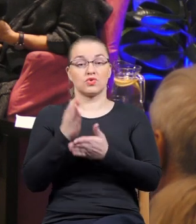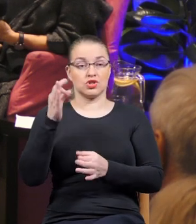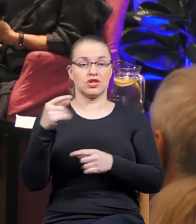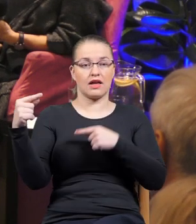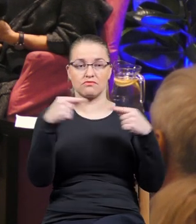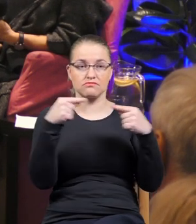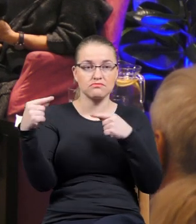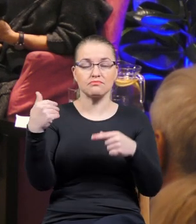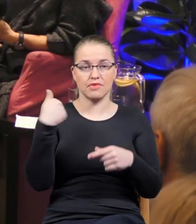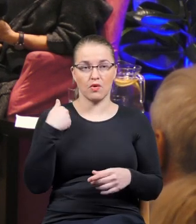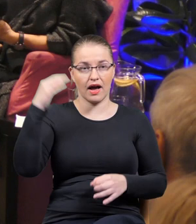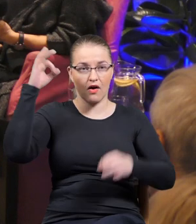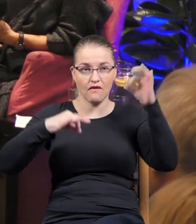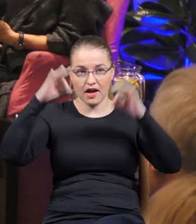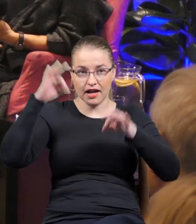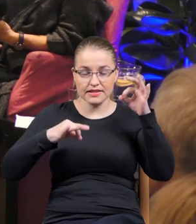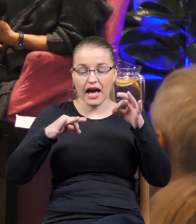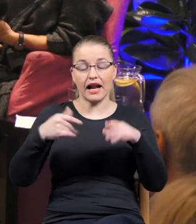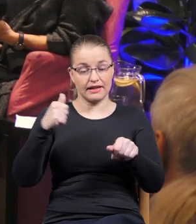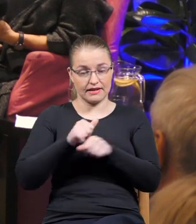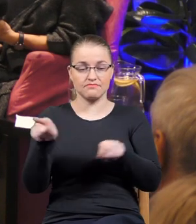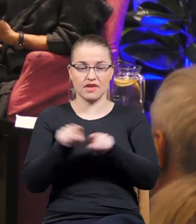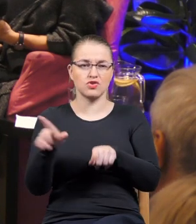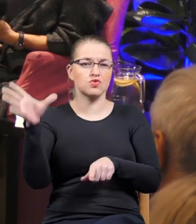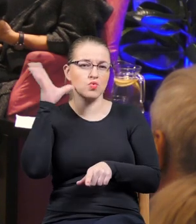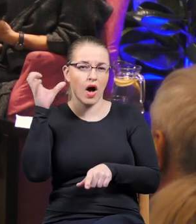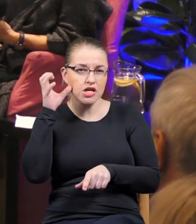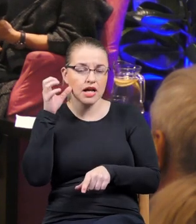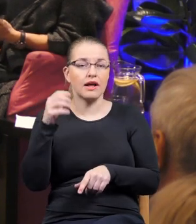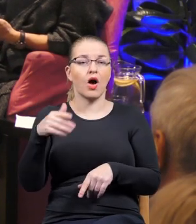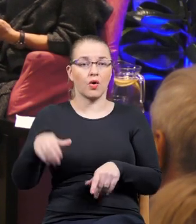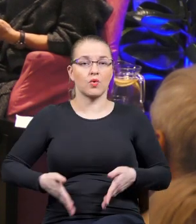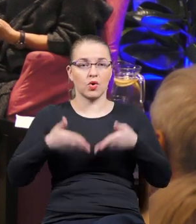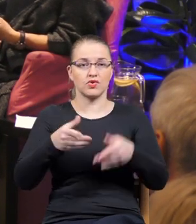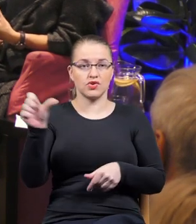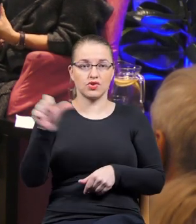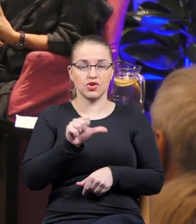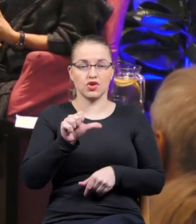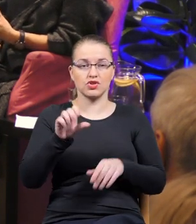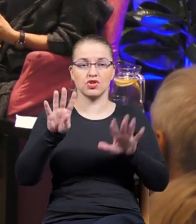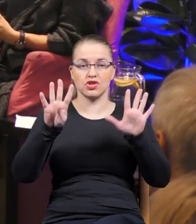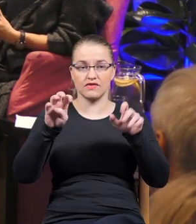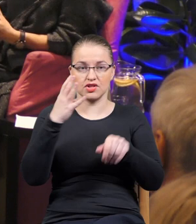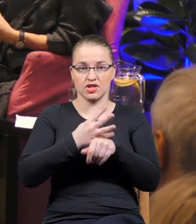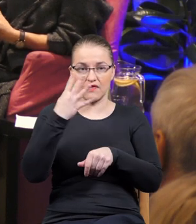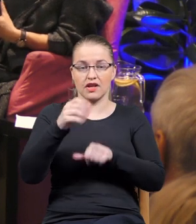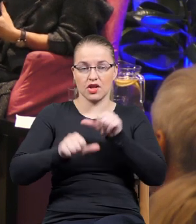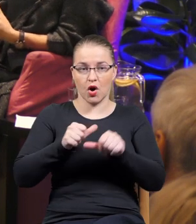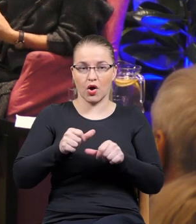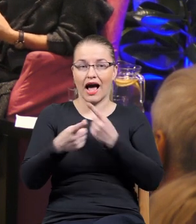są też słuchacze. Martin Polak urodził się w 1944 roku w Austrii.